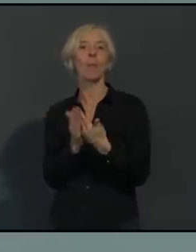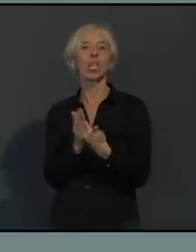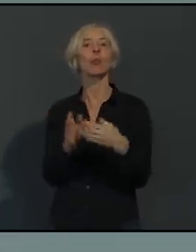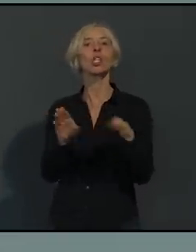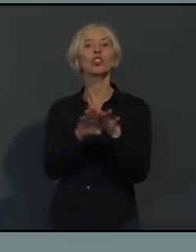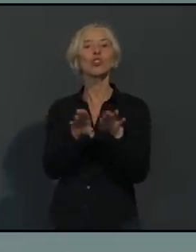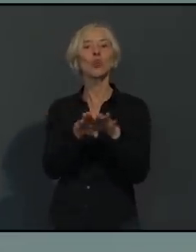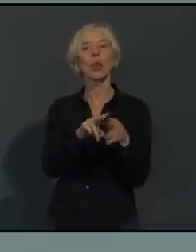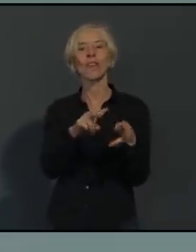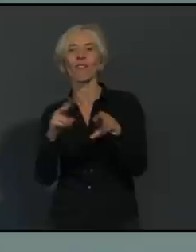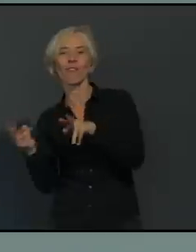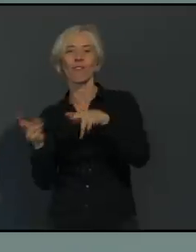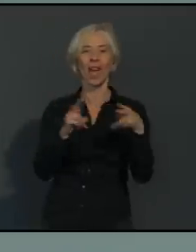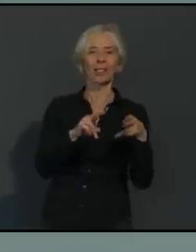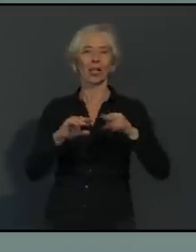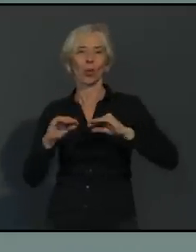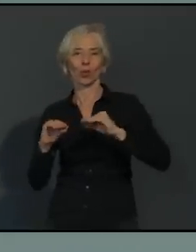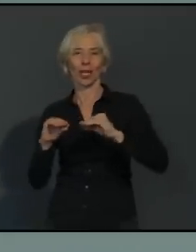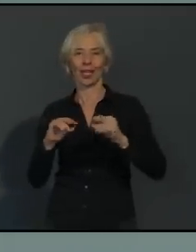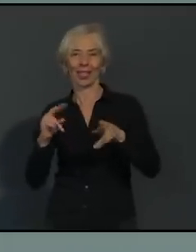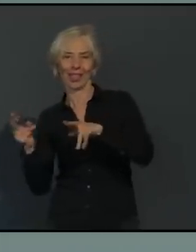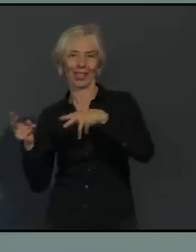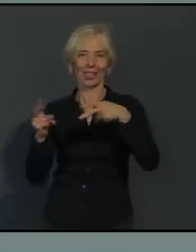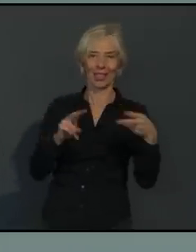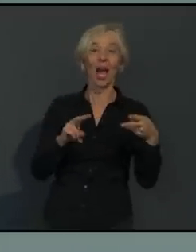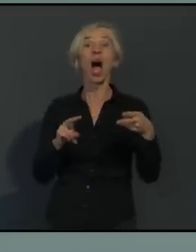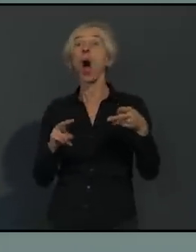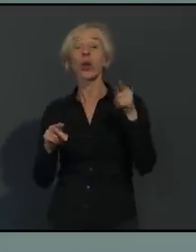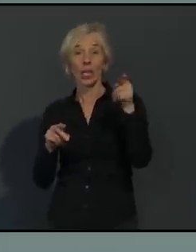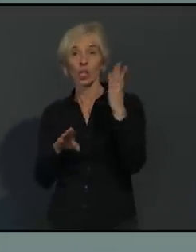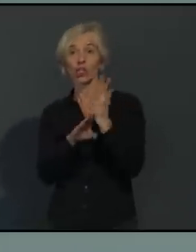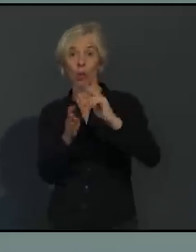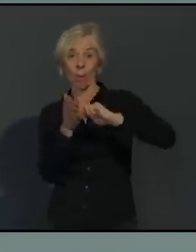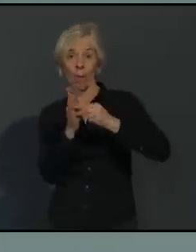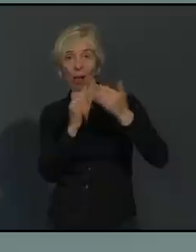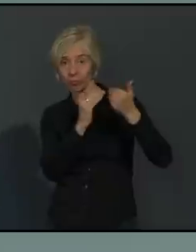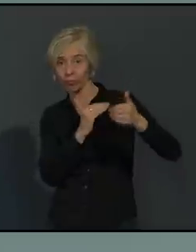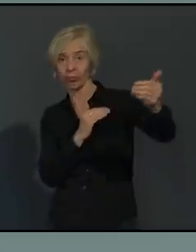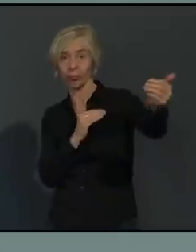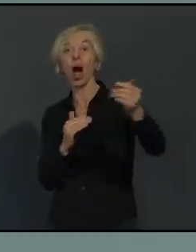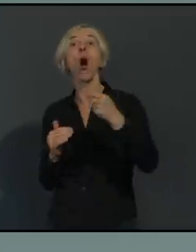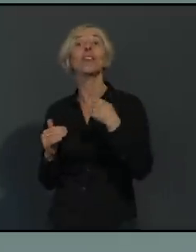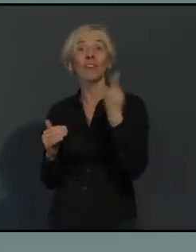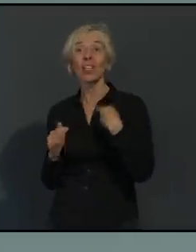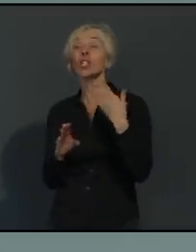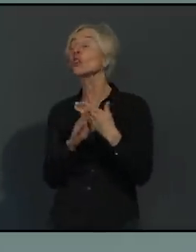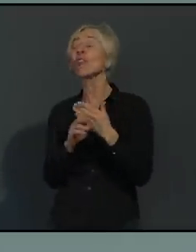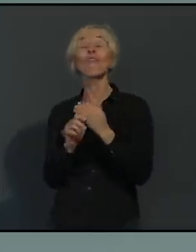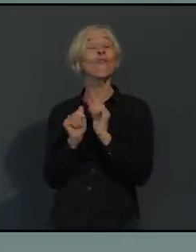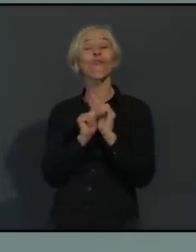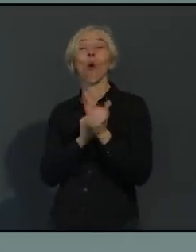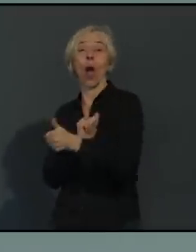in Förderschulen. Das müssen wir einfach deswegen machen, weil wir Hotspots sind. Wir sind nach wie vor eine der Städte in Deutschland, am meisten